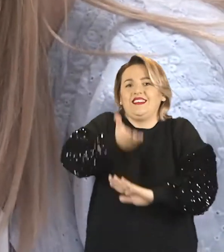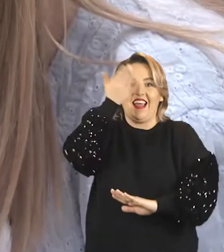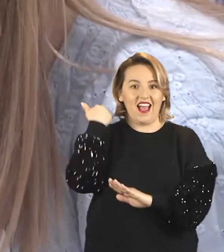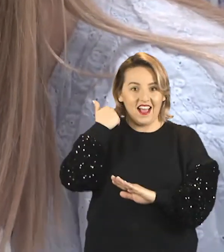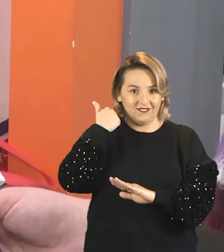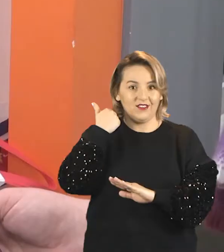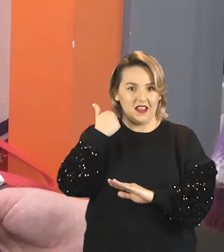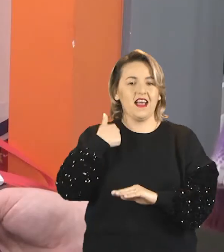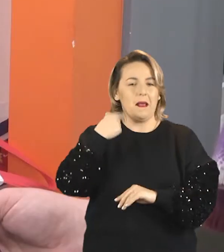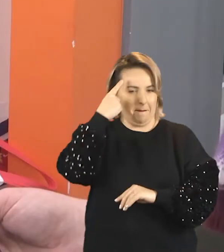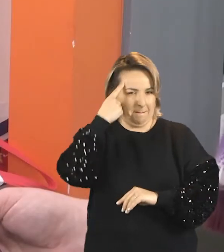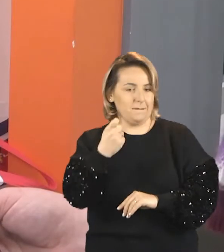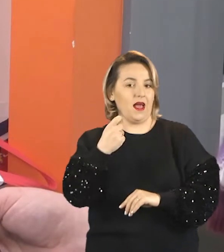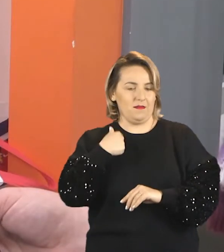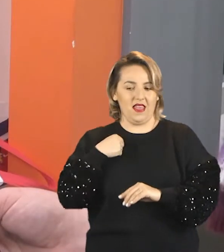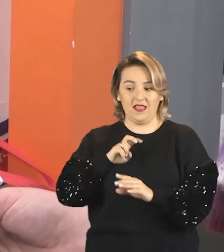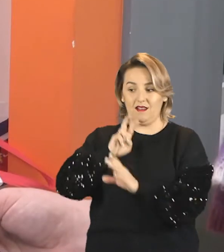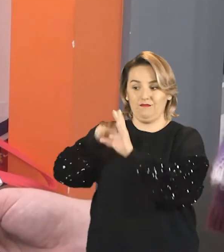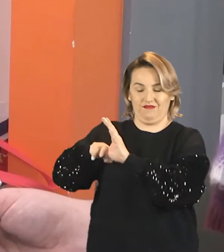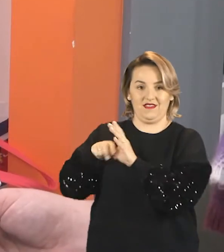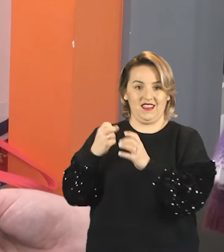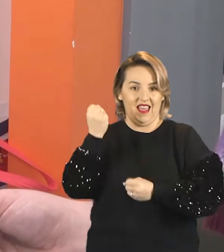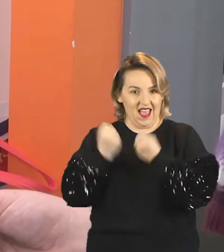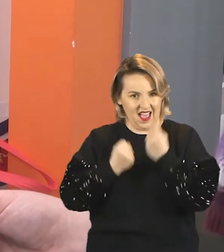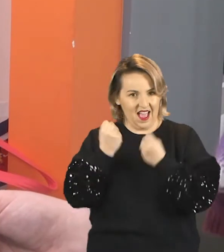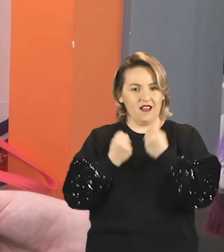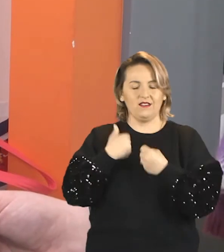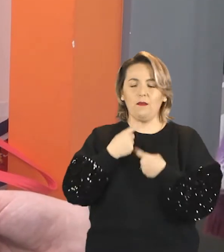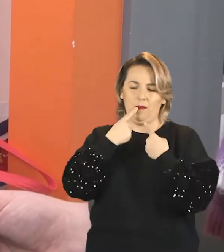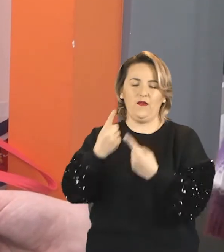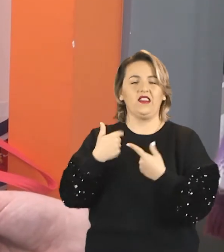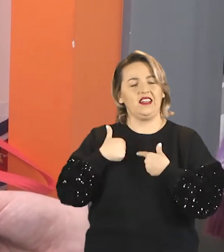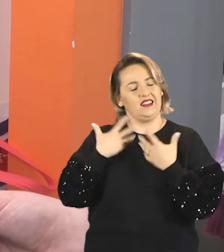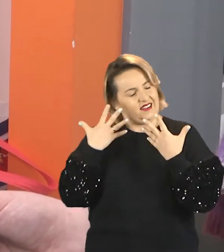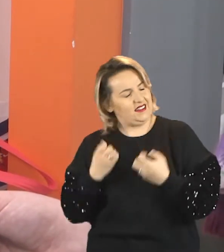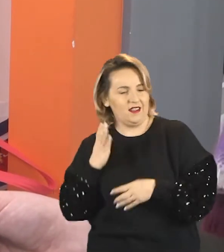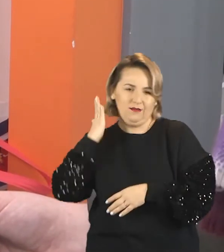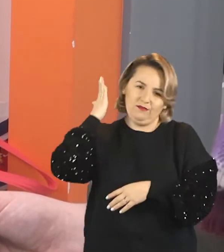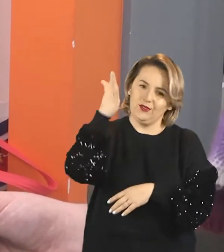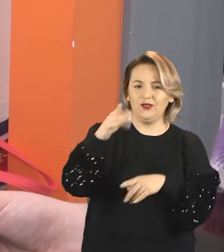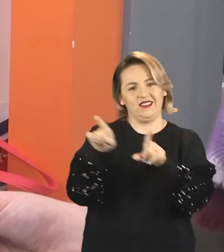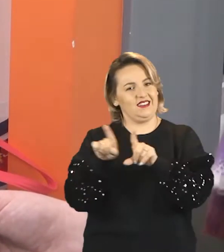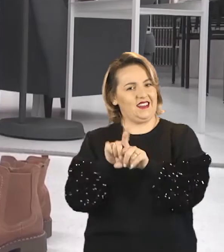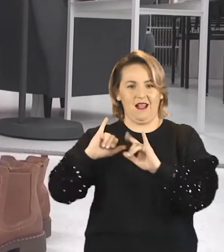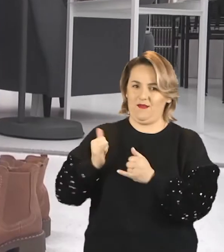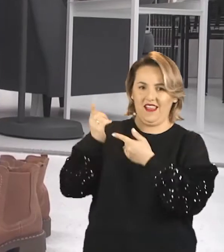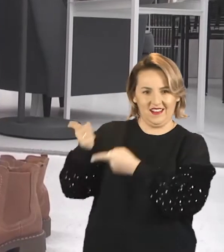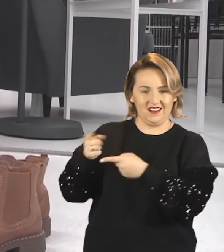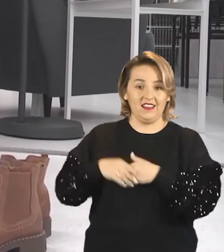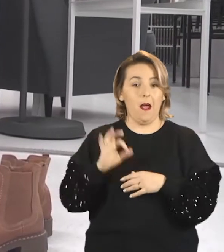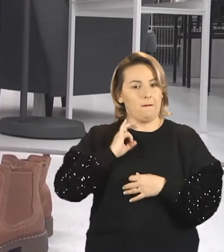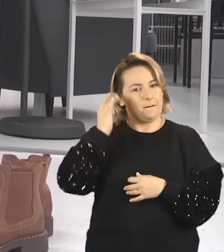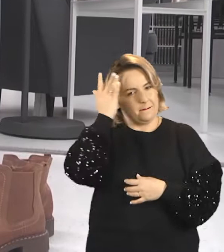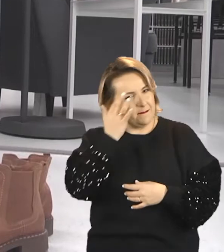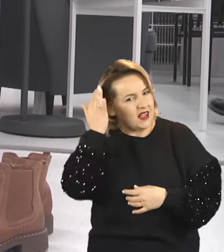pamiętam rzecz, jak wsiadłam do wujka auta i powiedziałam, że będę tak samo kierować jak wujek. Skrytym